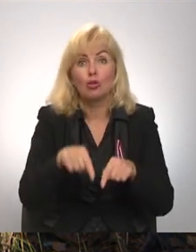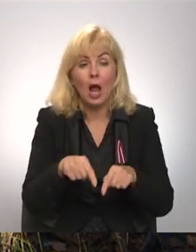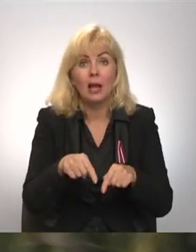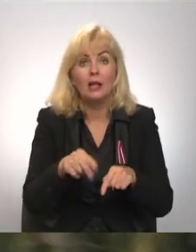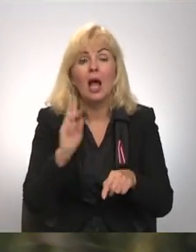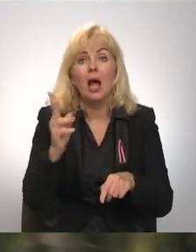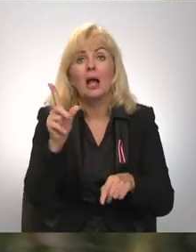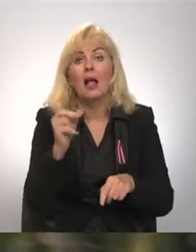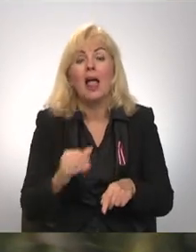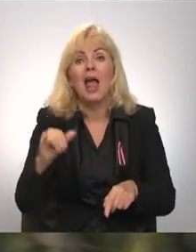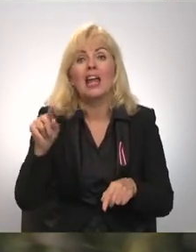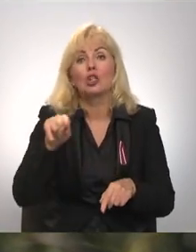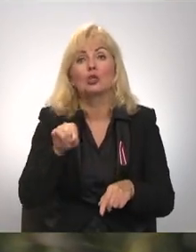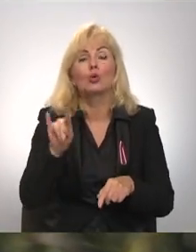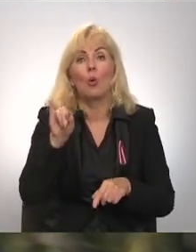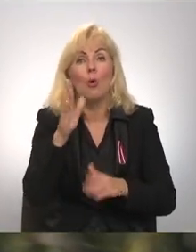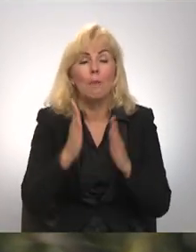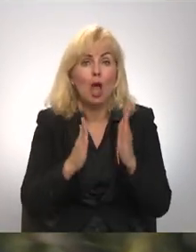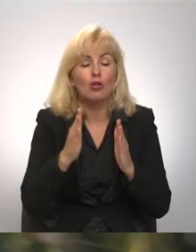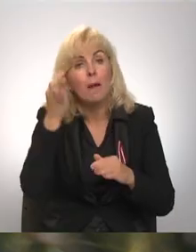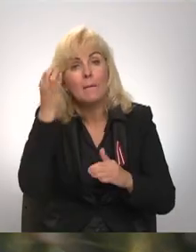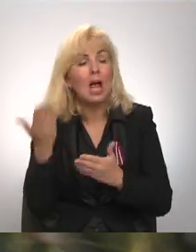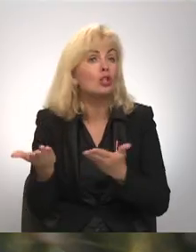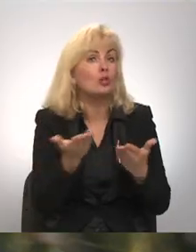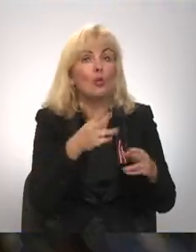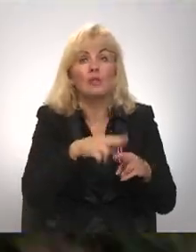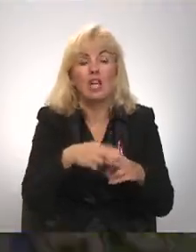kleistu mežāk. Nekādu precīzāku norāžu nebija.